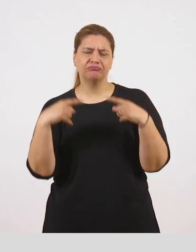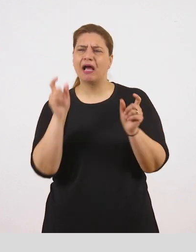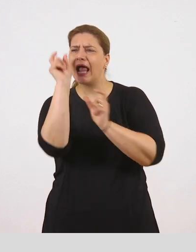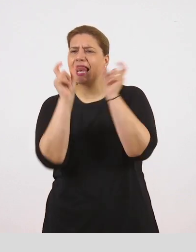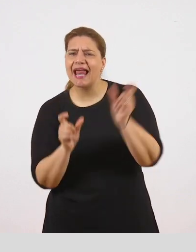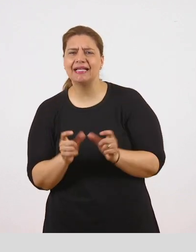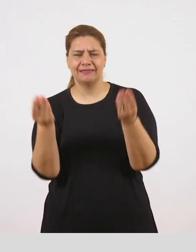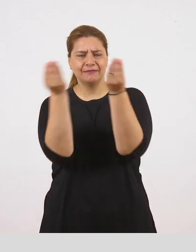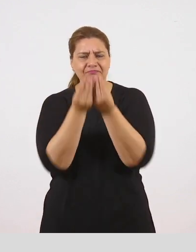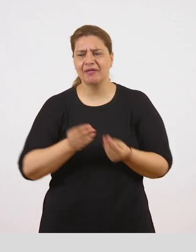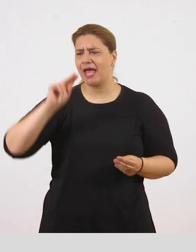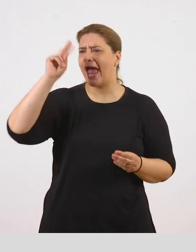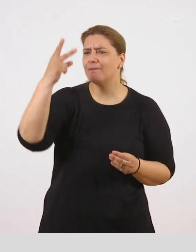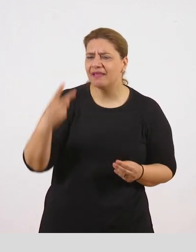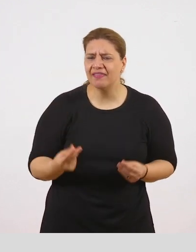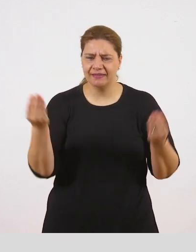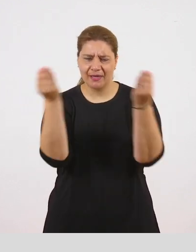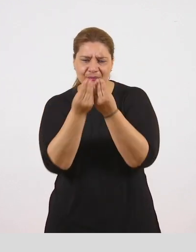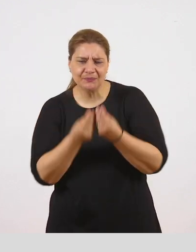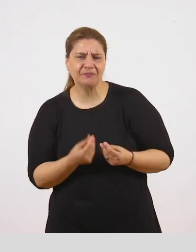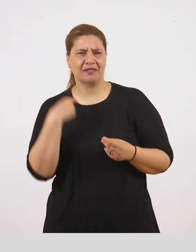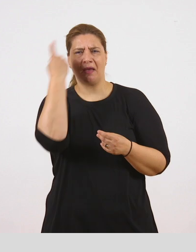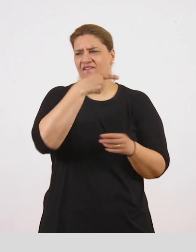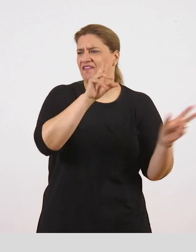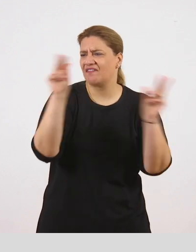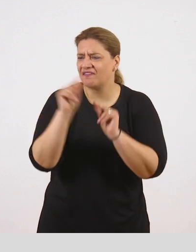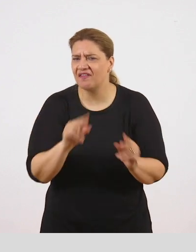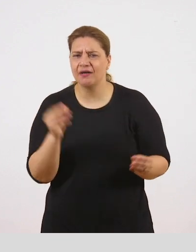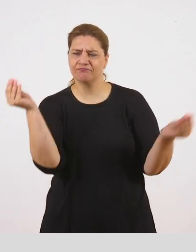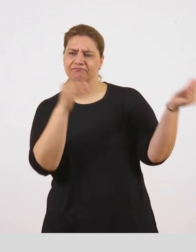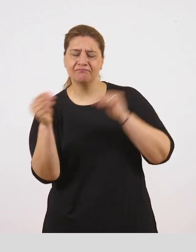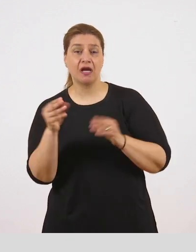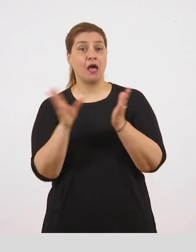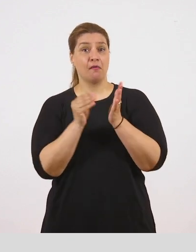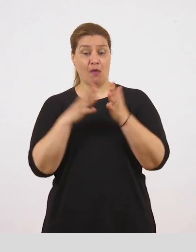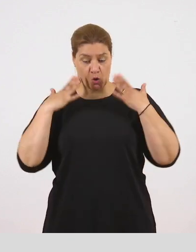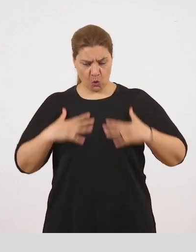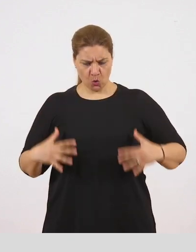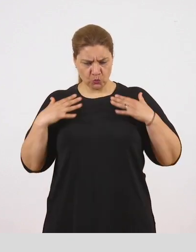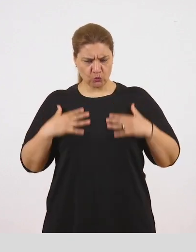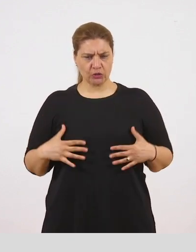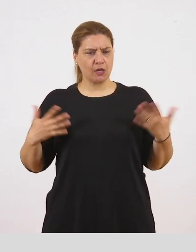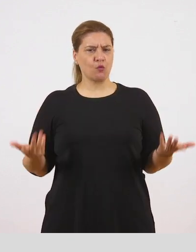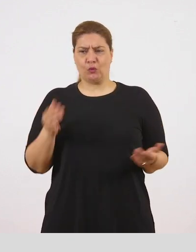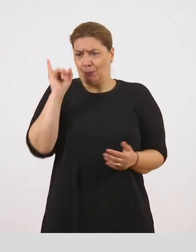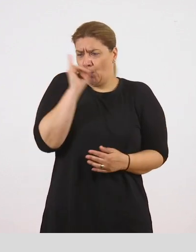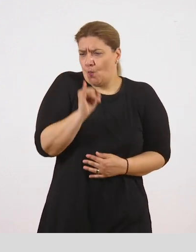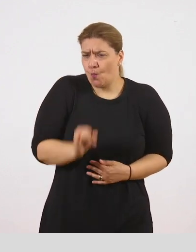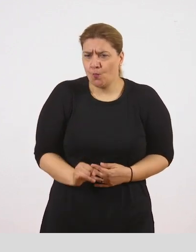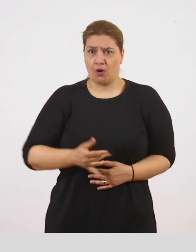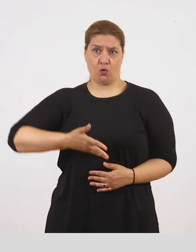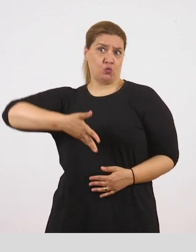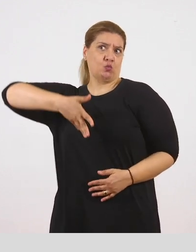λέξεων, επιθέτων, σχημάτων λόγου. Φανταστείτε τώρα η κορμοστασιά, λεπτοκαμωμένη,